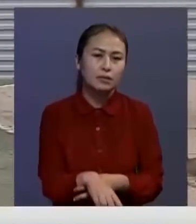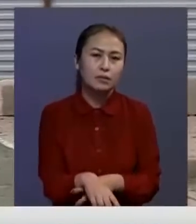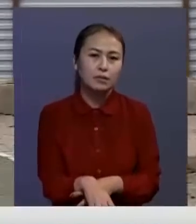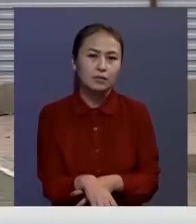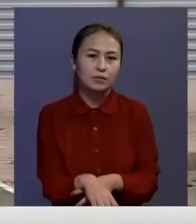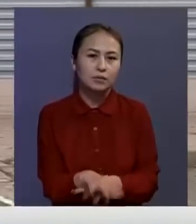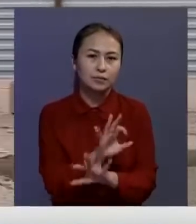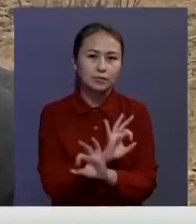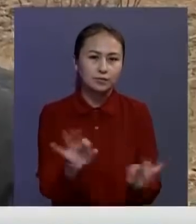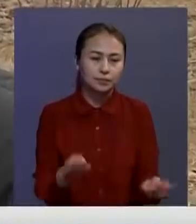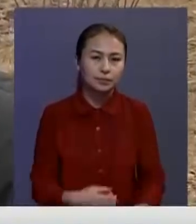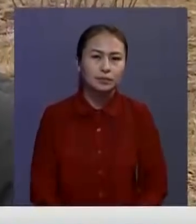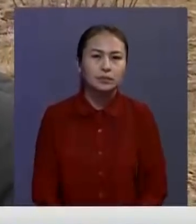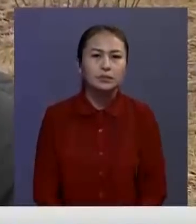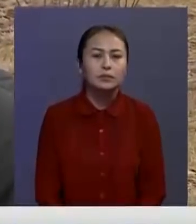қолайсыздық туыдыруыда.